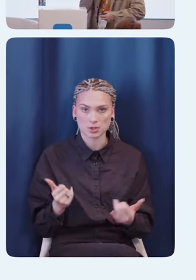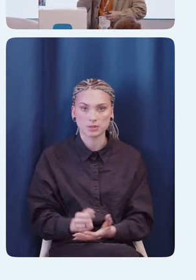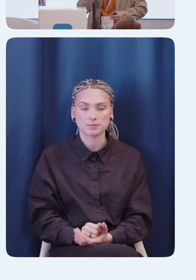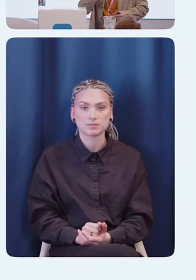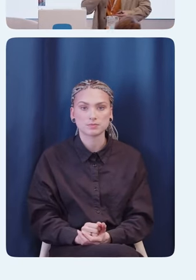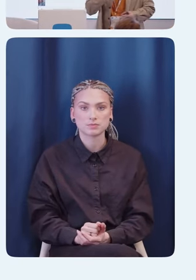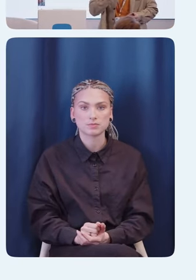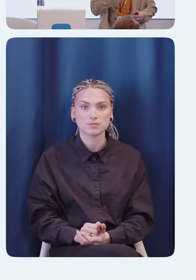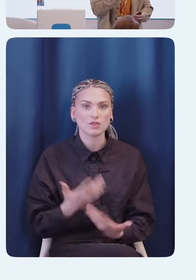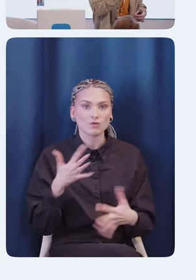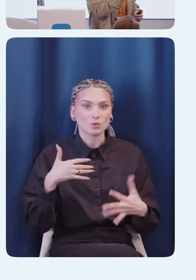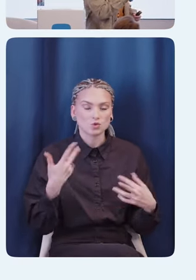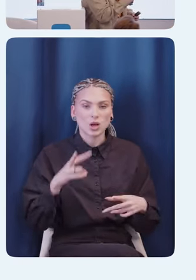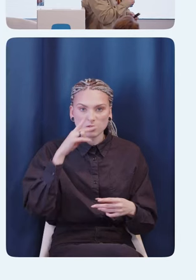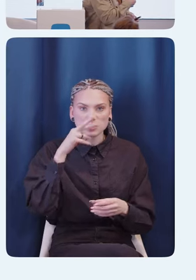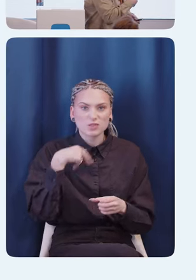Да, я фыркаю. Вот, смотрите.